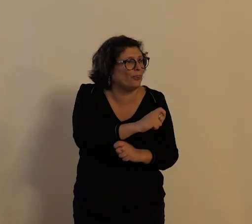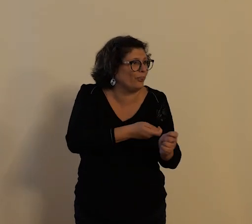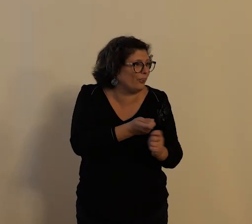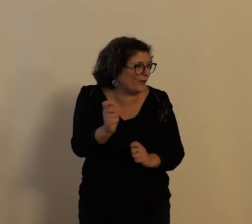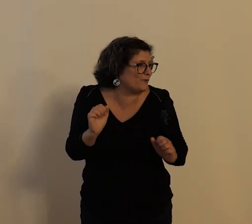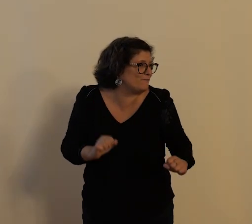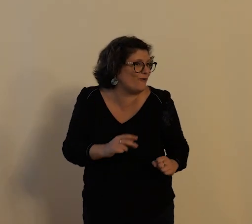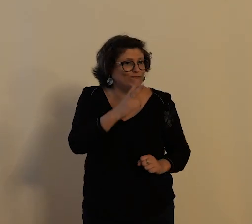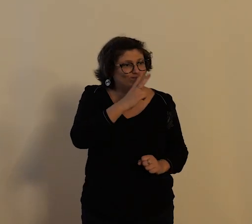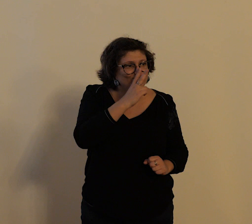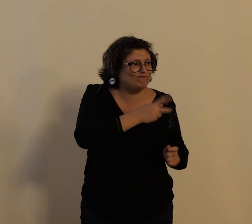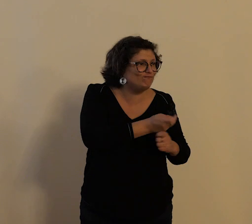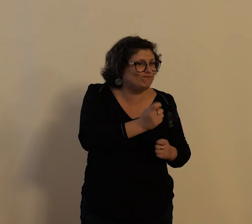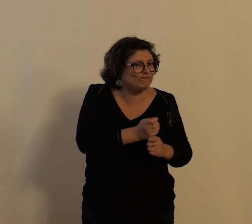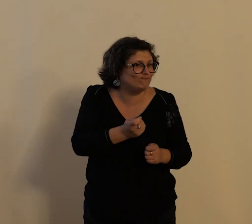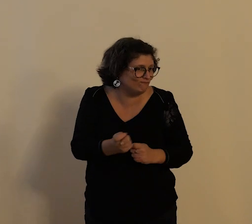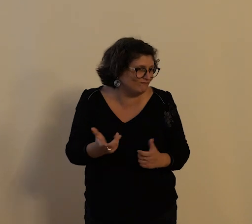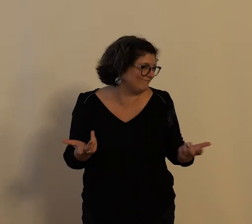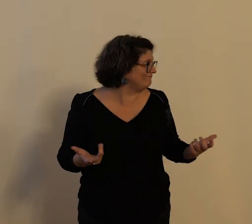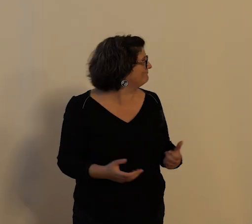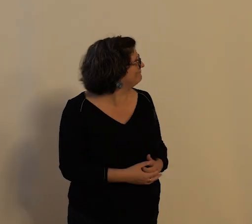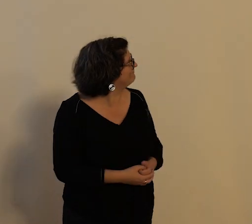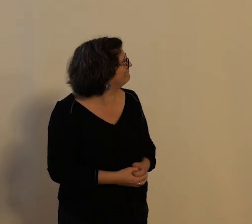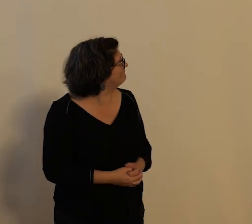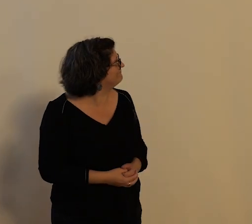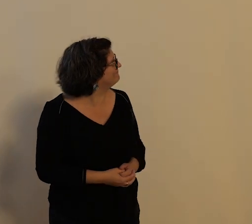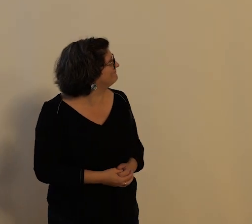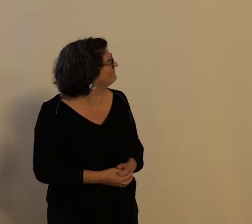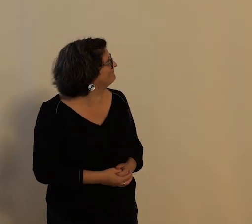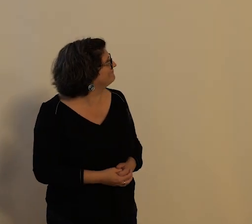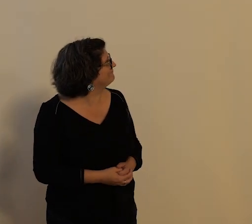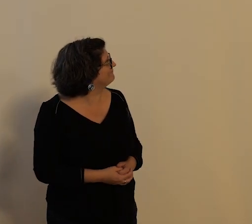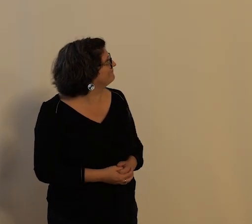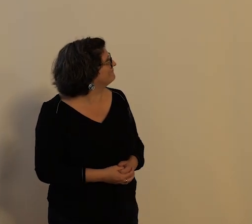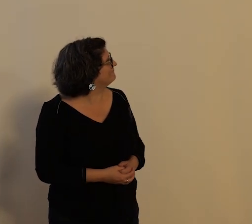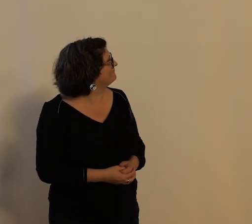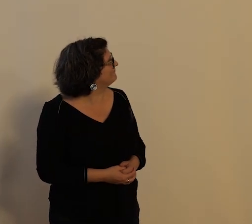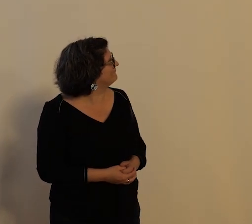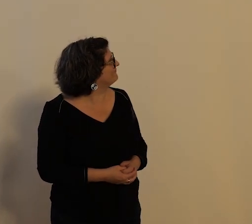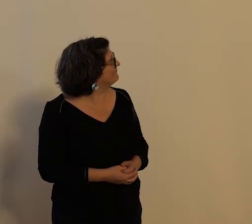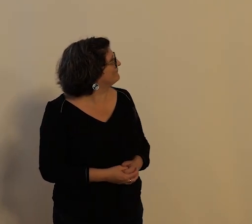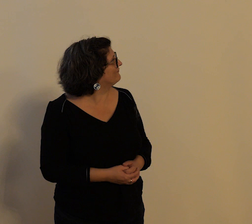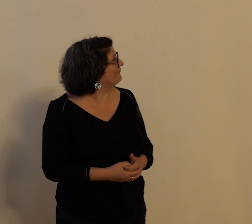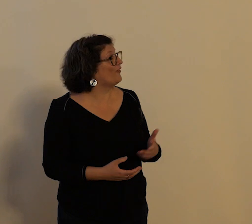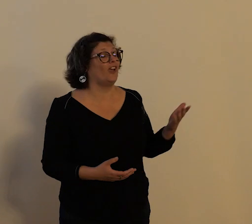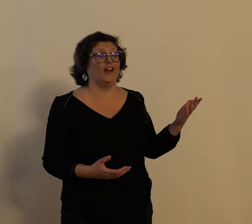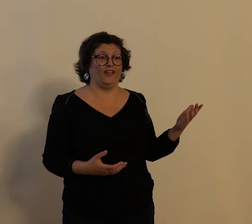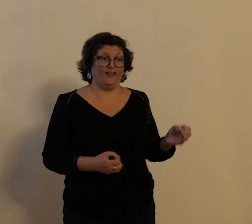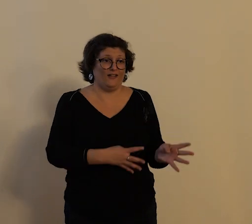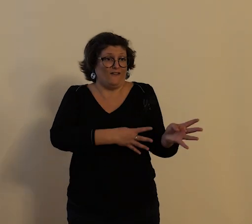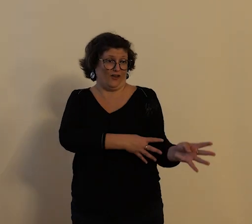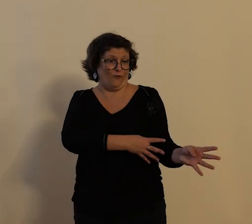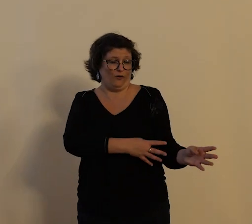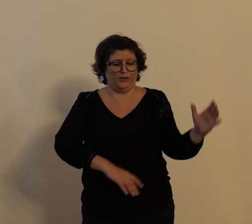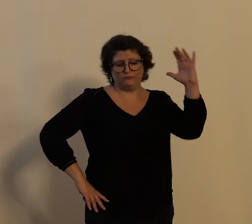qui ont décidé de poser pour la postérité et donc ils se sont installés autour d'un